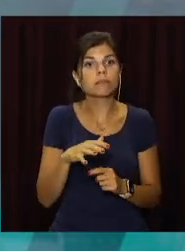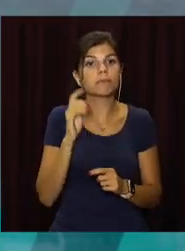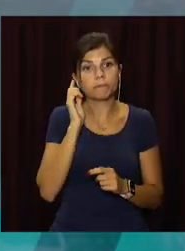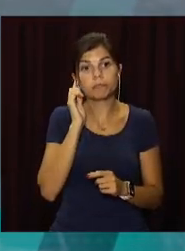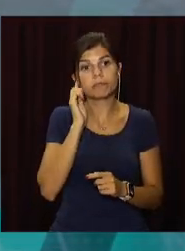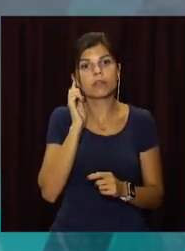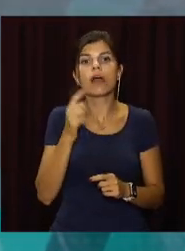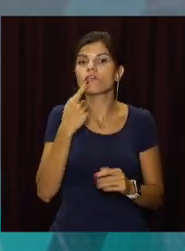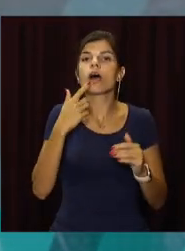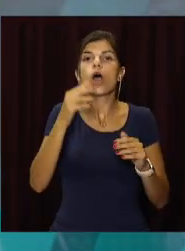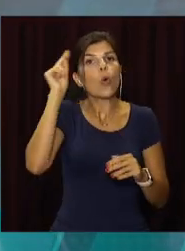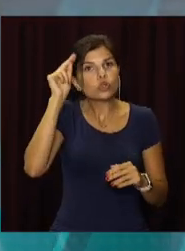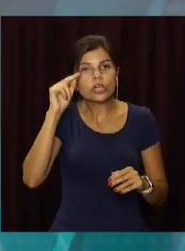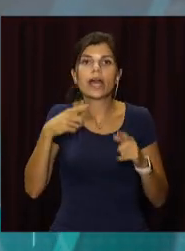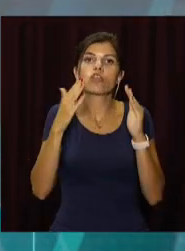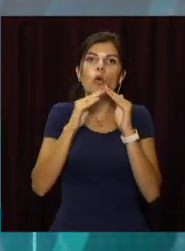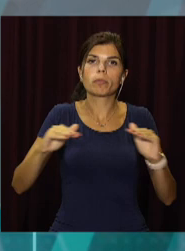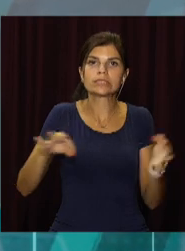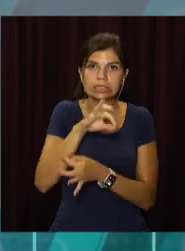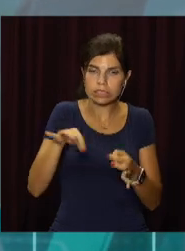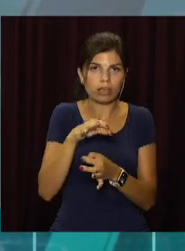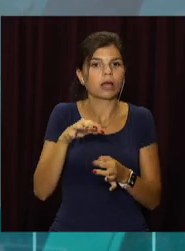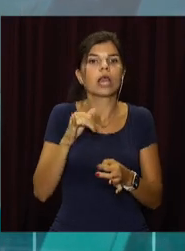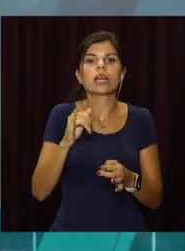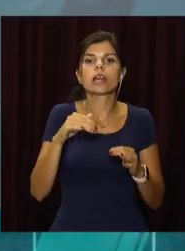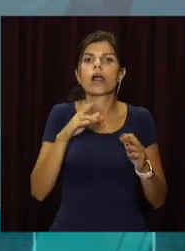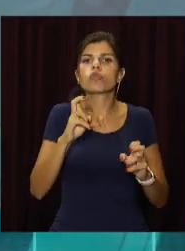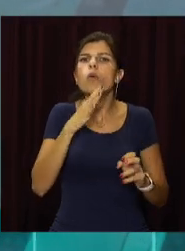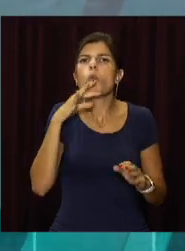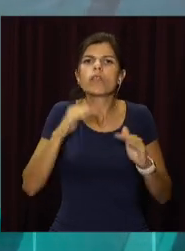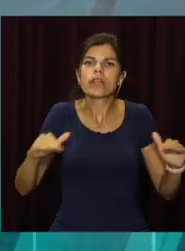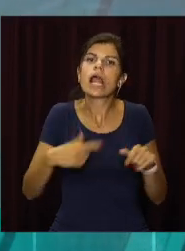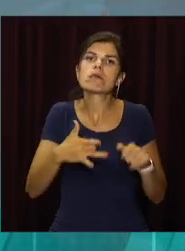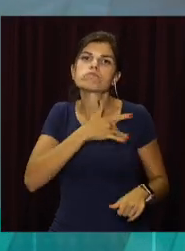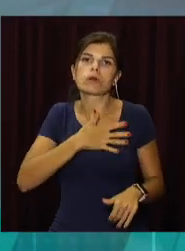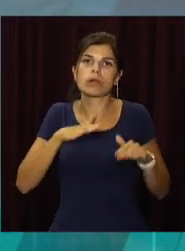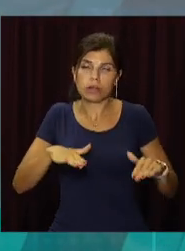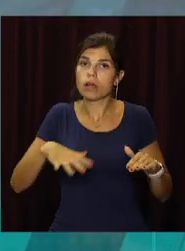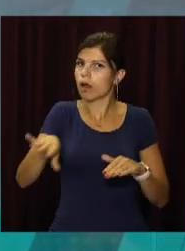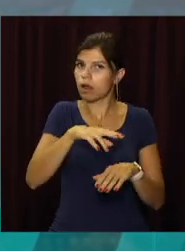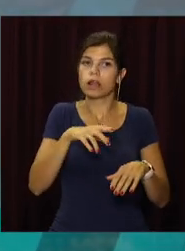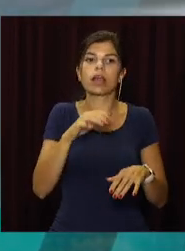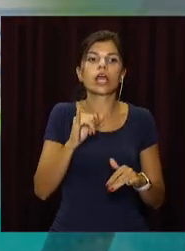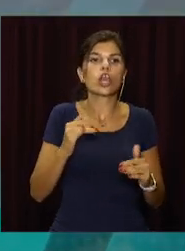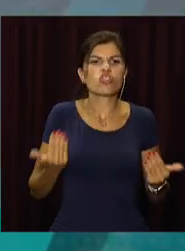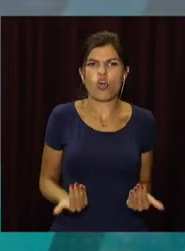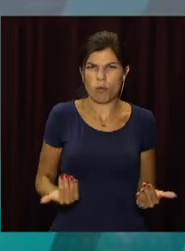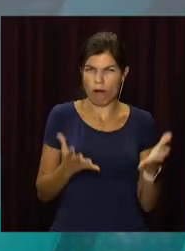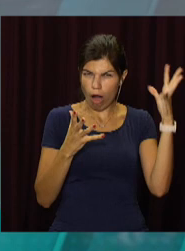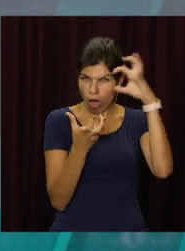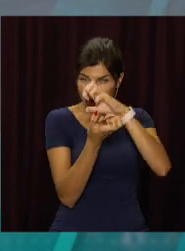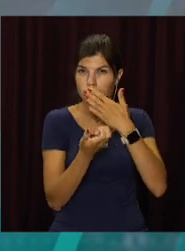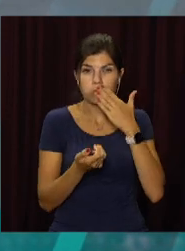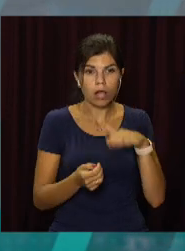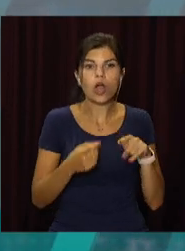дитбудинки та навчальні заклади, нерухомість, яка належить багатодітам або прийомним сім'ям, нерухомість, непридатну для життя, державні